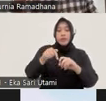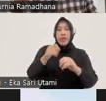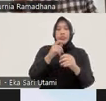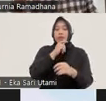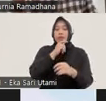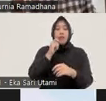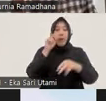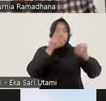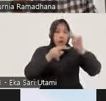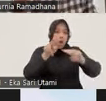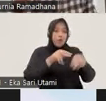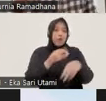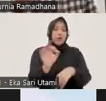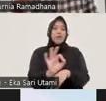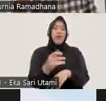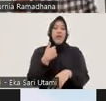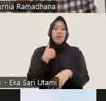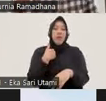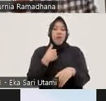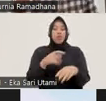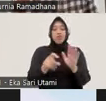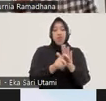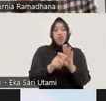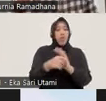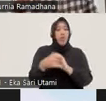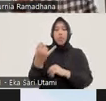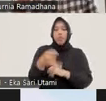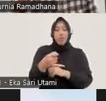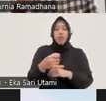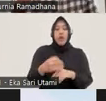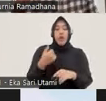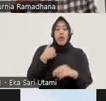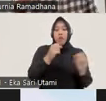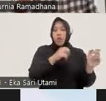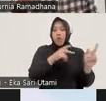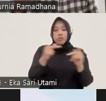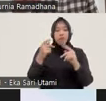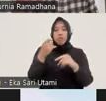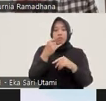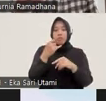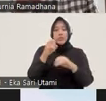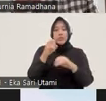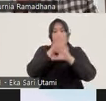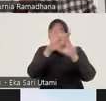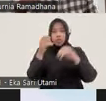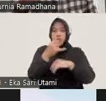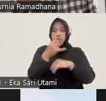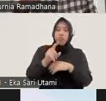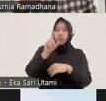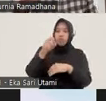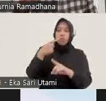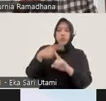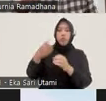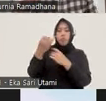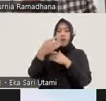buruk ya, dari pembentuk undang-undang. Ketika ada konsep yang tidak begitu jelas, yang butuh penjelasan, tapi ternyata